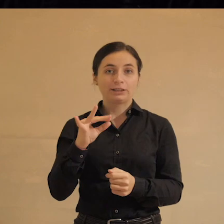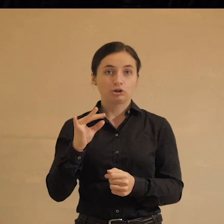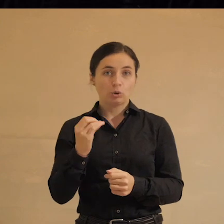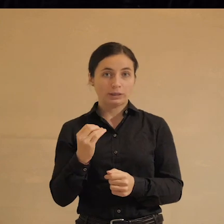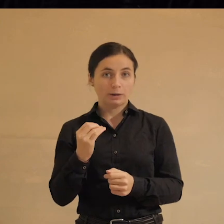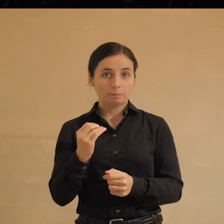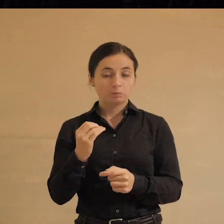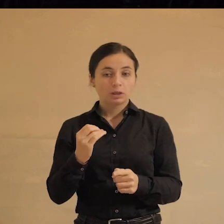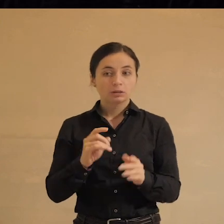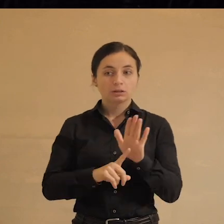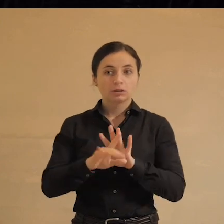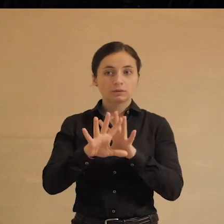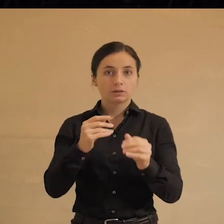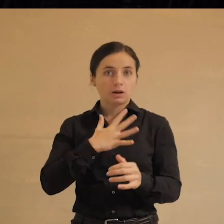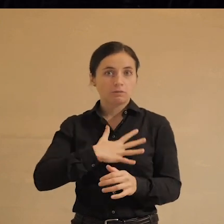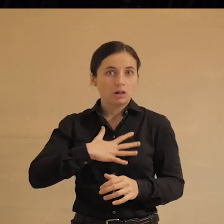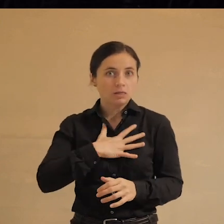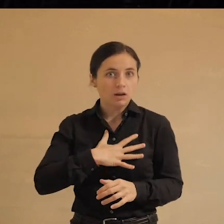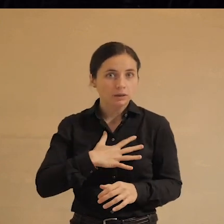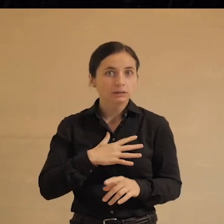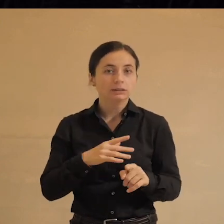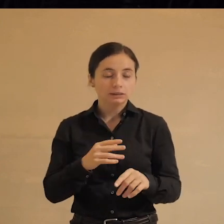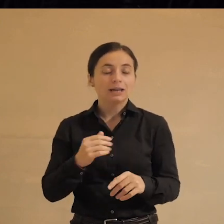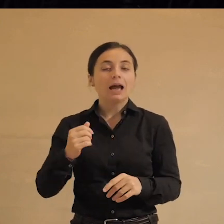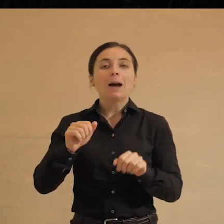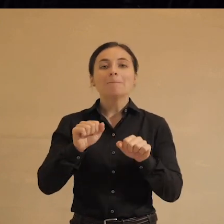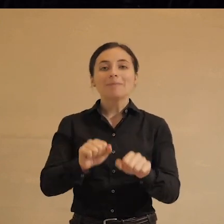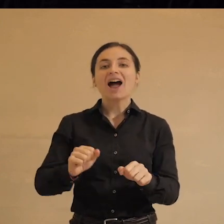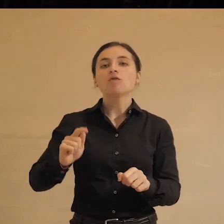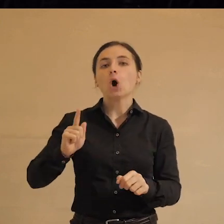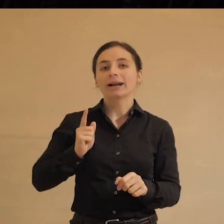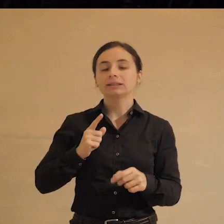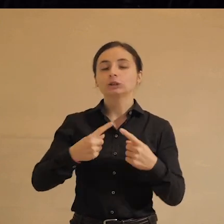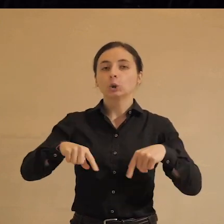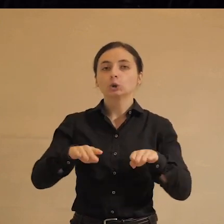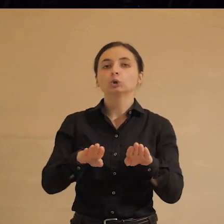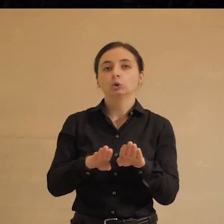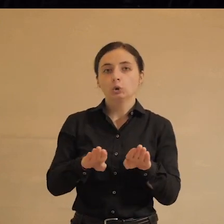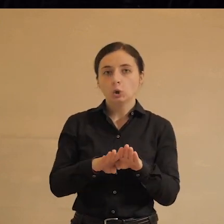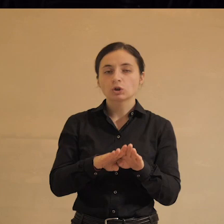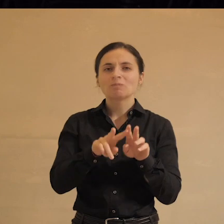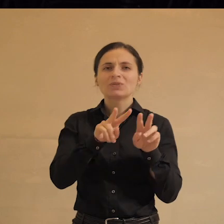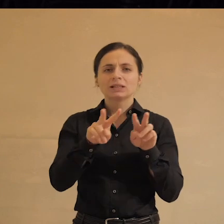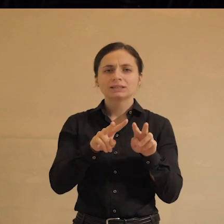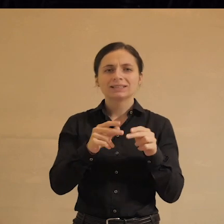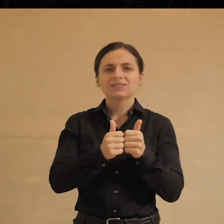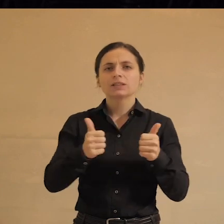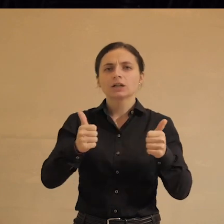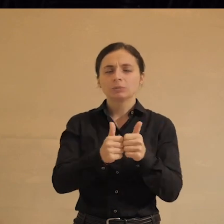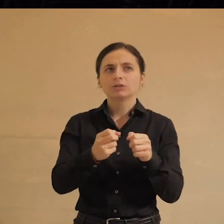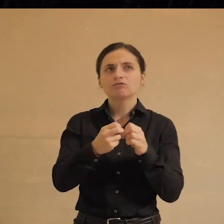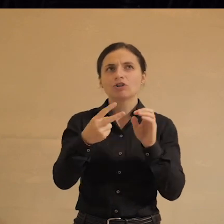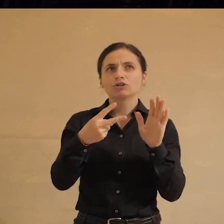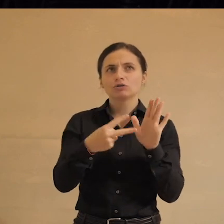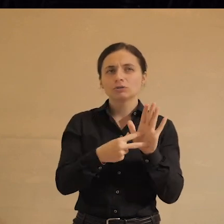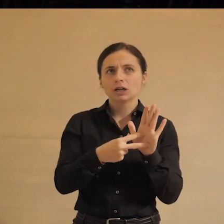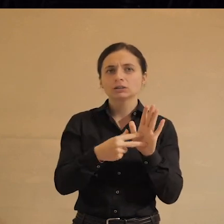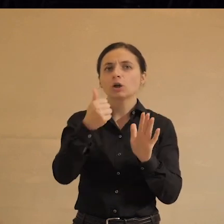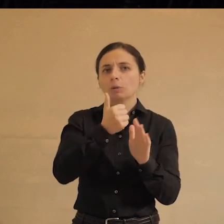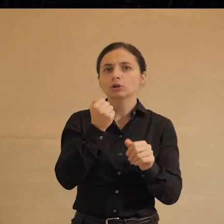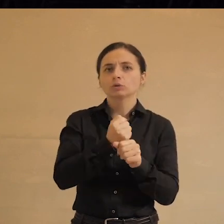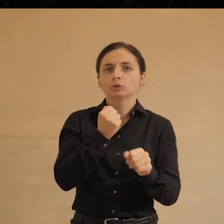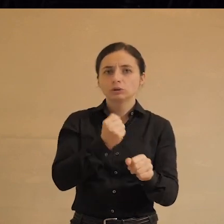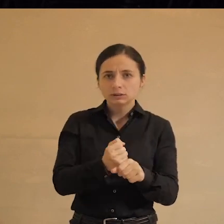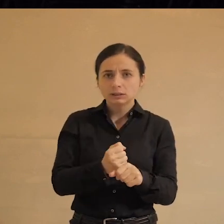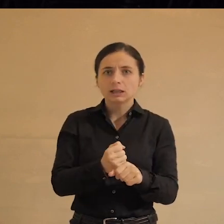Это начинает всех волновать, в том числе, опять же, и правоохранительные органы тоже. Ну вот Следственный комитет, по-моему, в 2018 году создал у себя департамент